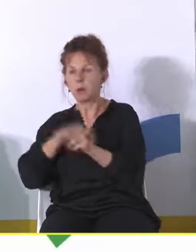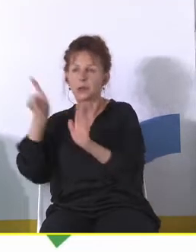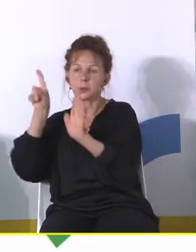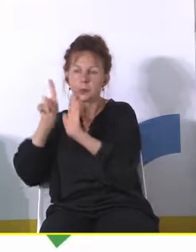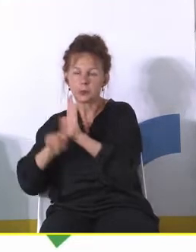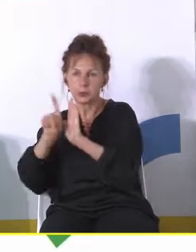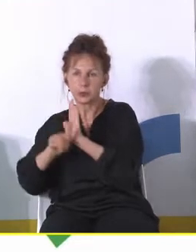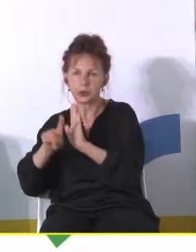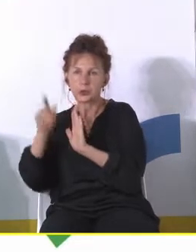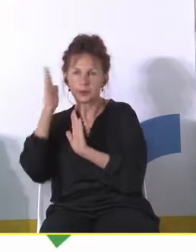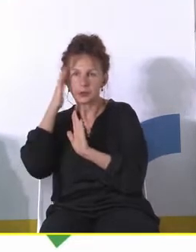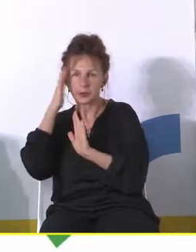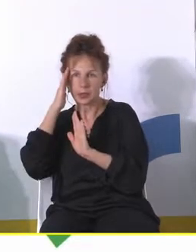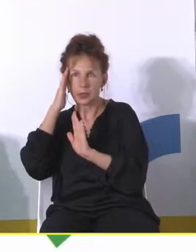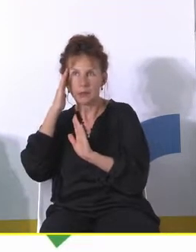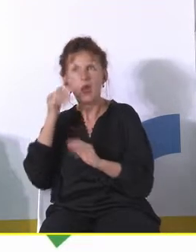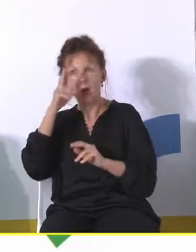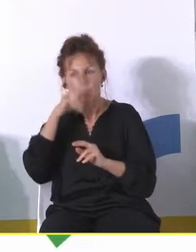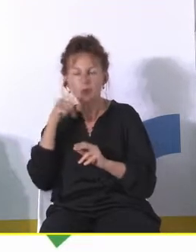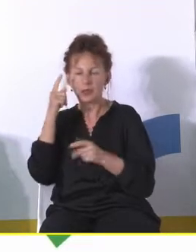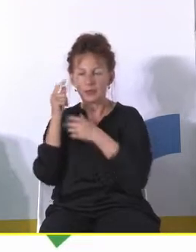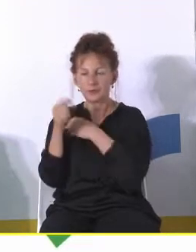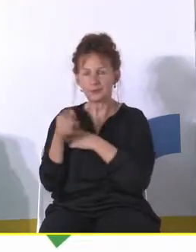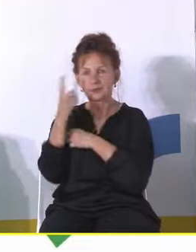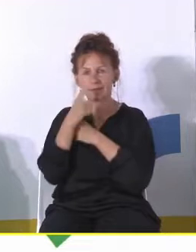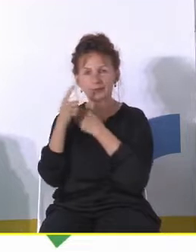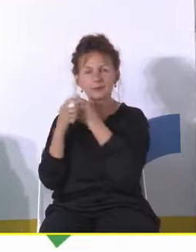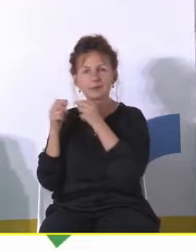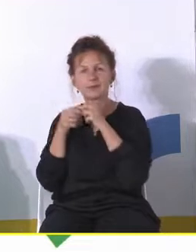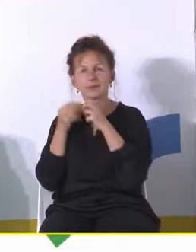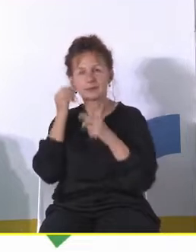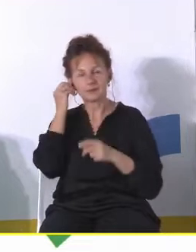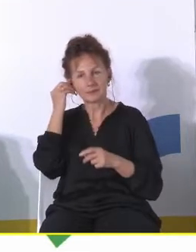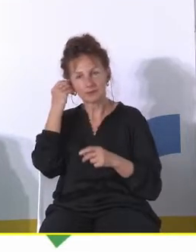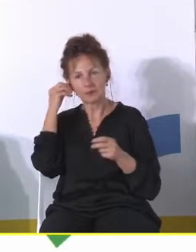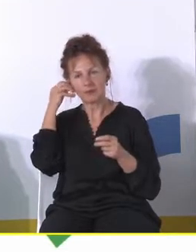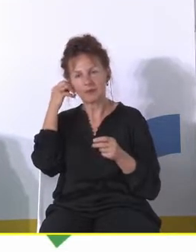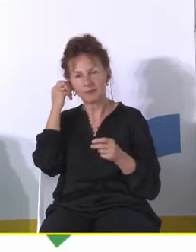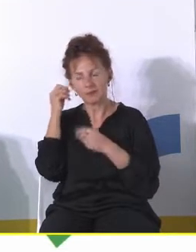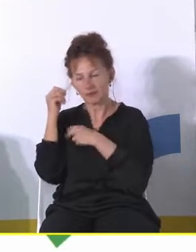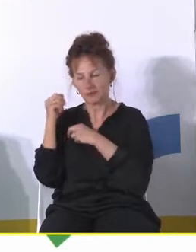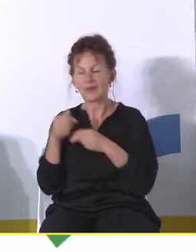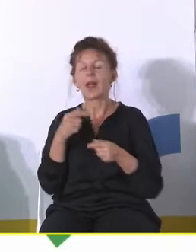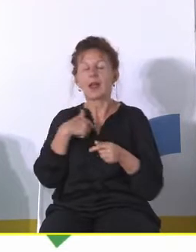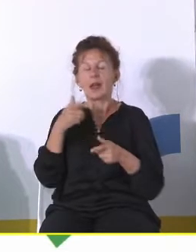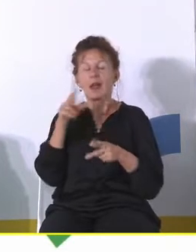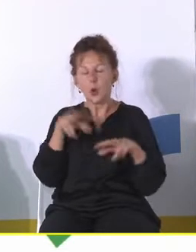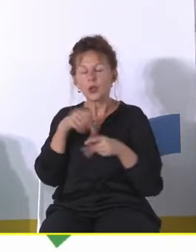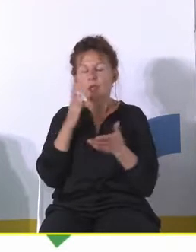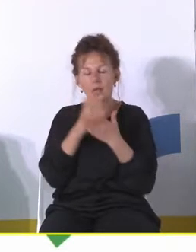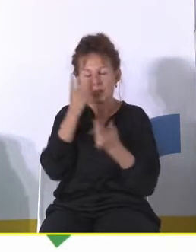co rodziny biorą pod uwagę przy podejmowaniu decyzji. Ja już kilkanaście lat temu